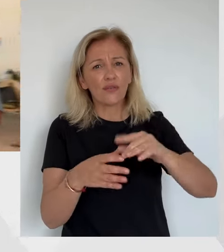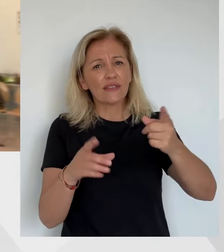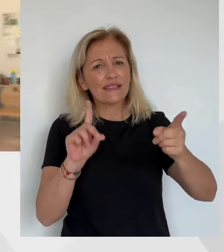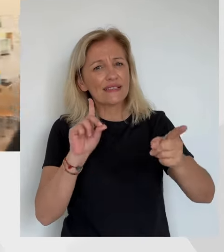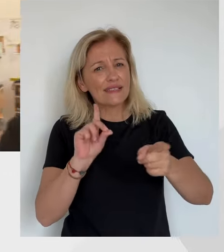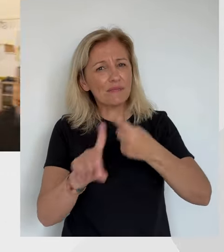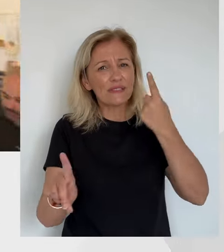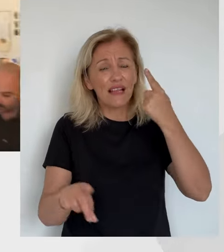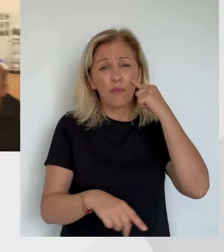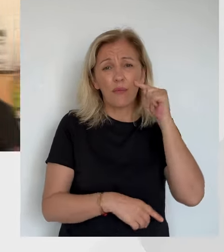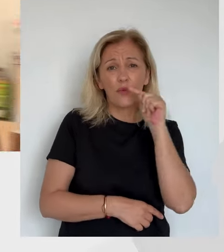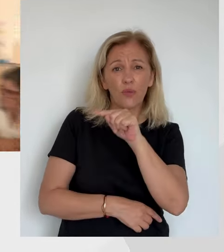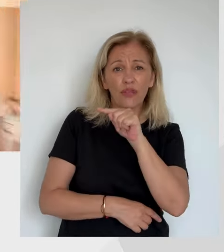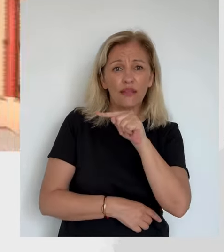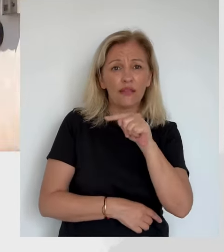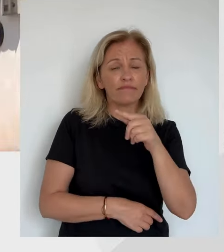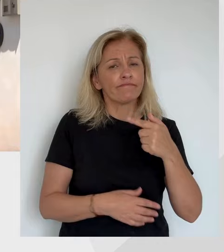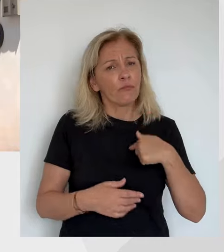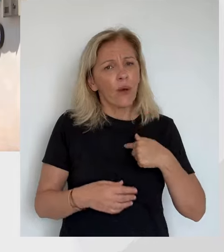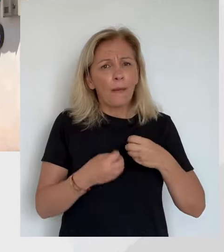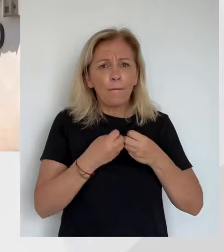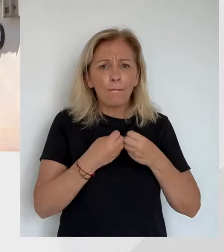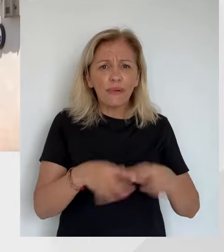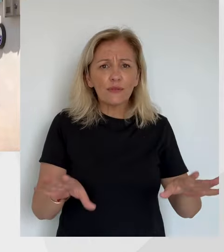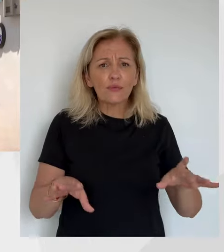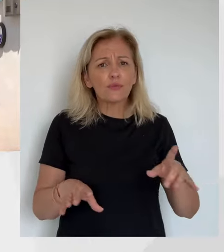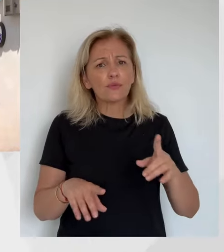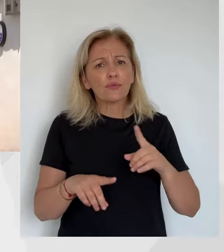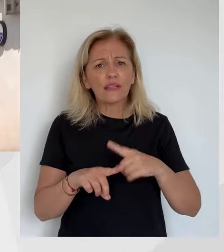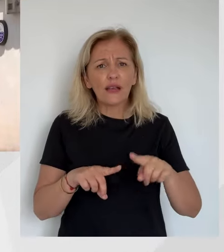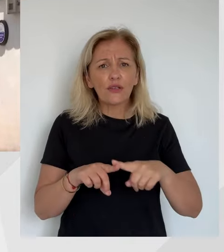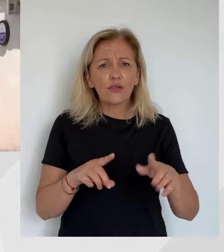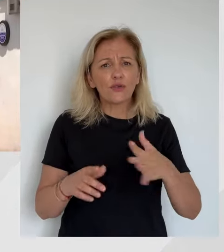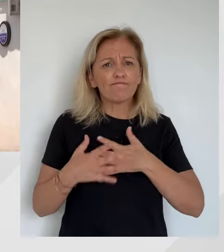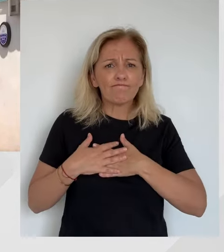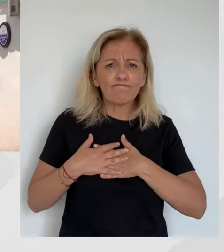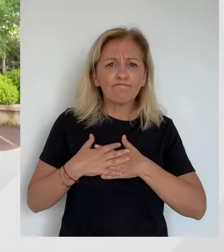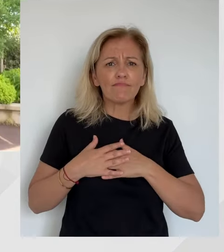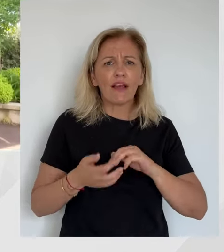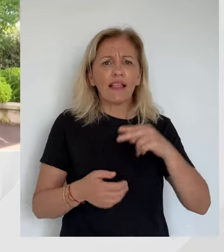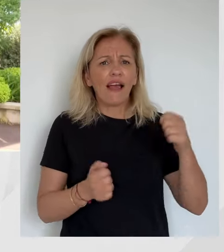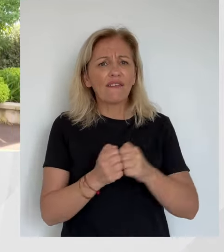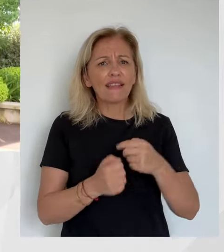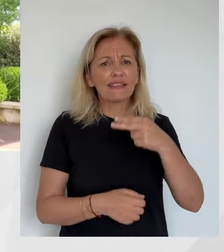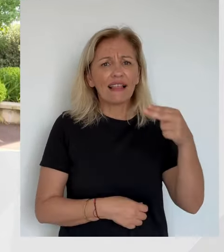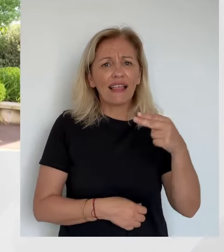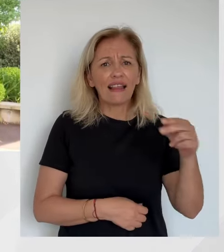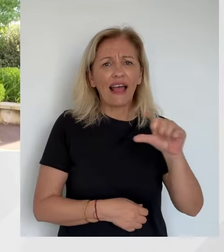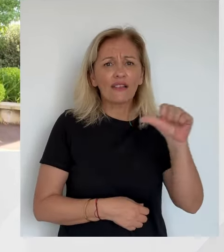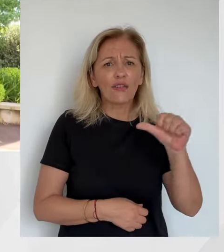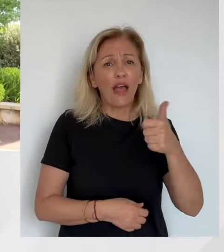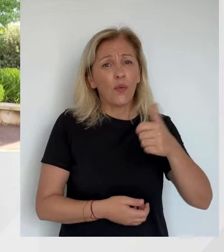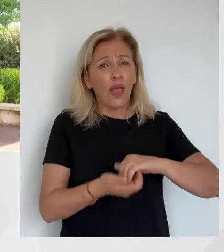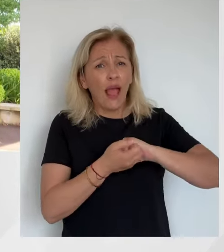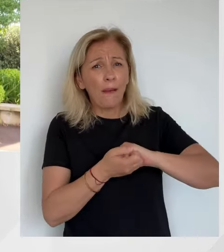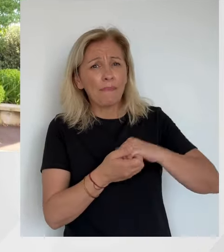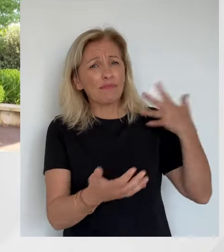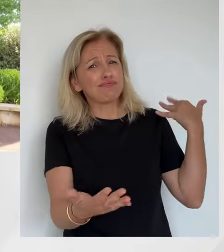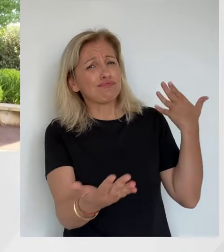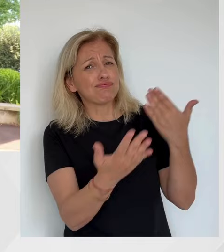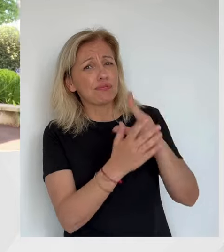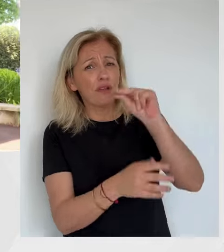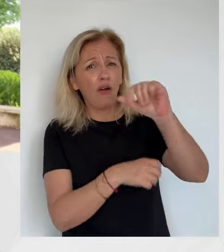Une élection particulière pour lui. J'ai quand même perdu, avec Nathalie Antonat, quelque chose qui m'était cher. Une amie de 30 ans,